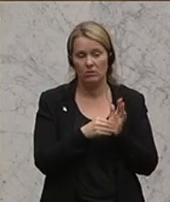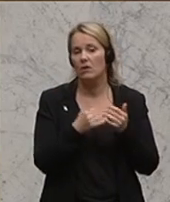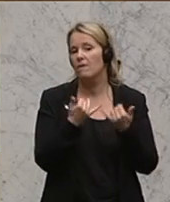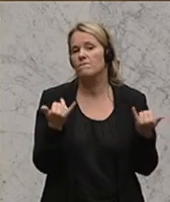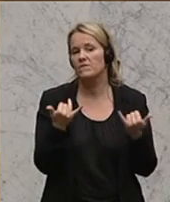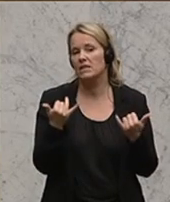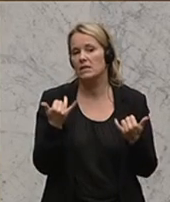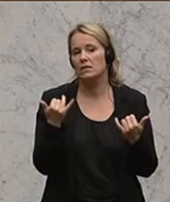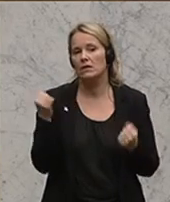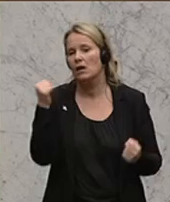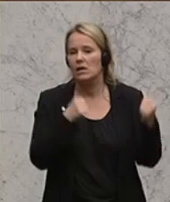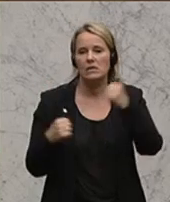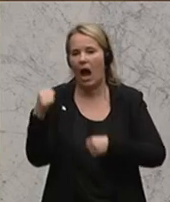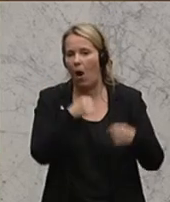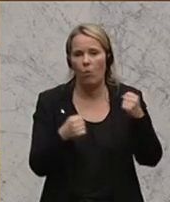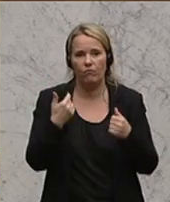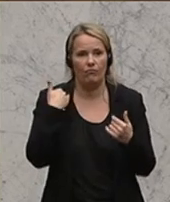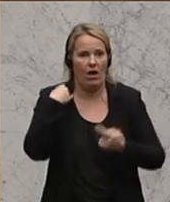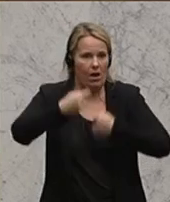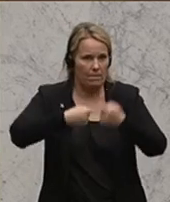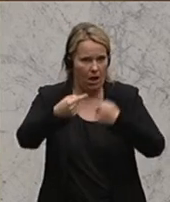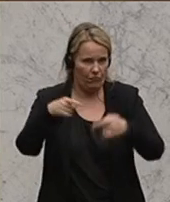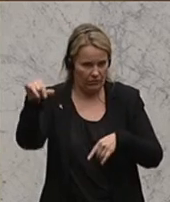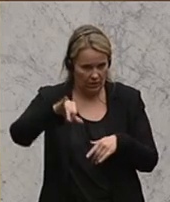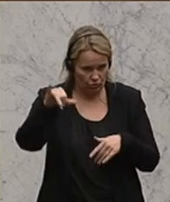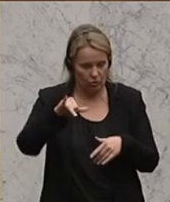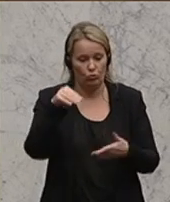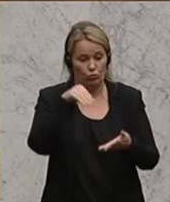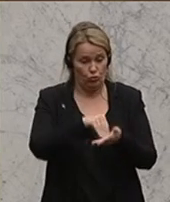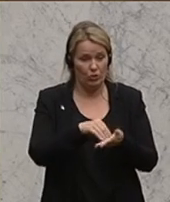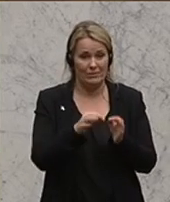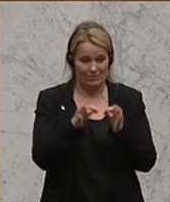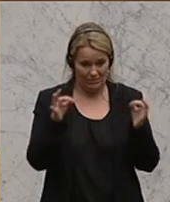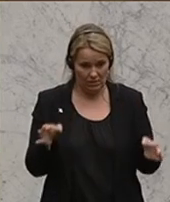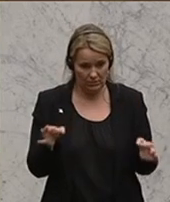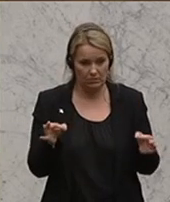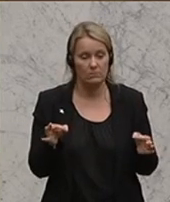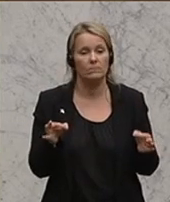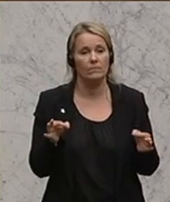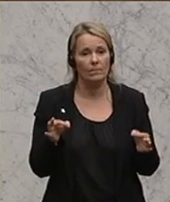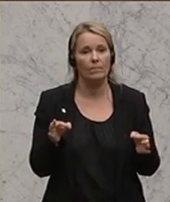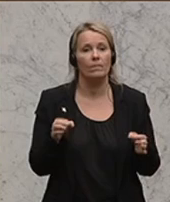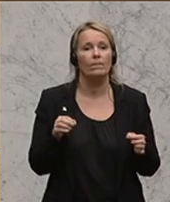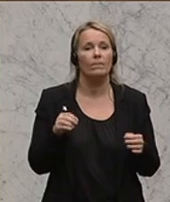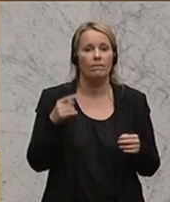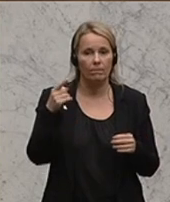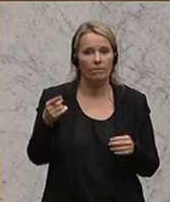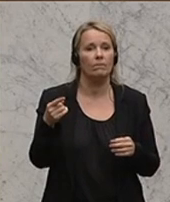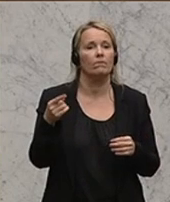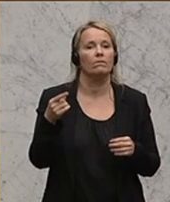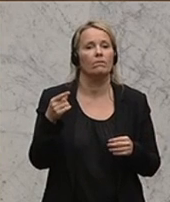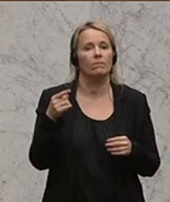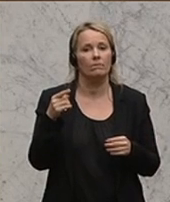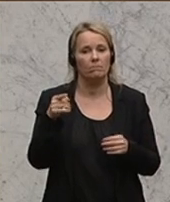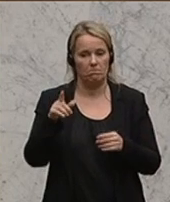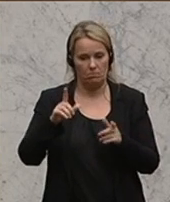Raufhandel an der Tankstelle abgelaufen sei. Da findet sich folgender Satz darin. M.L. erfasste einen Arm der Dame